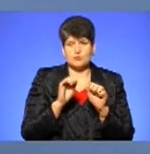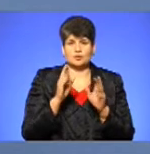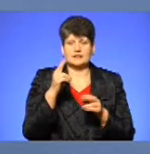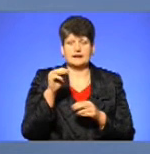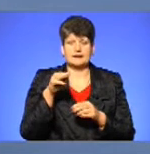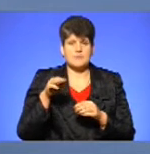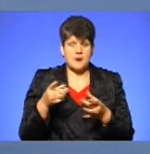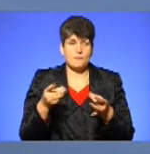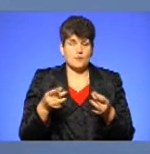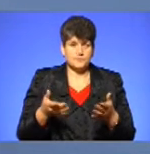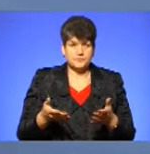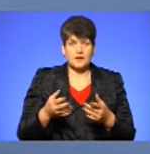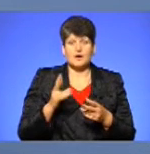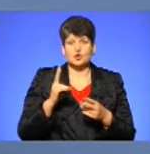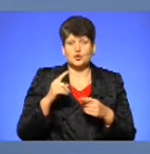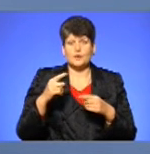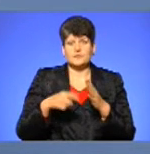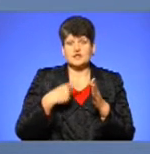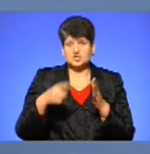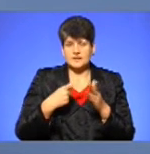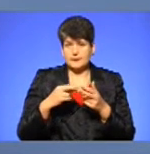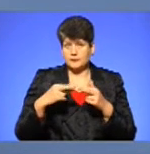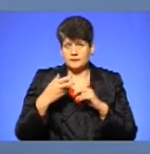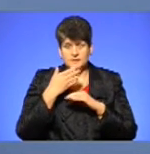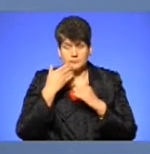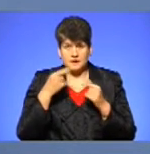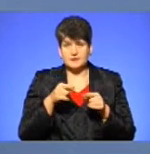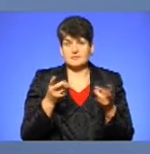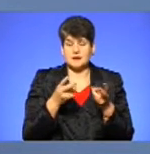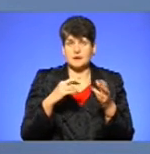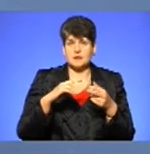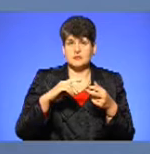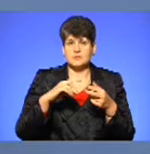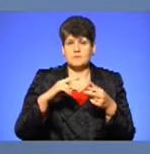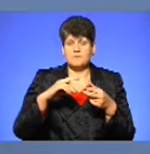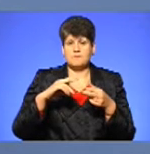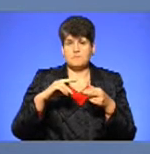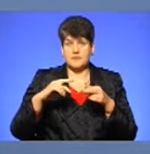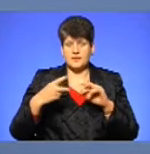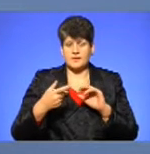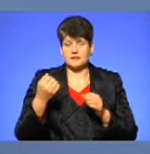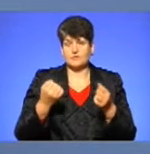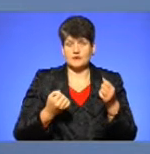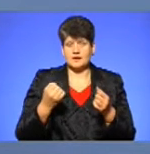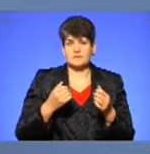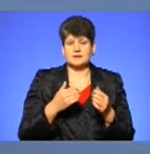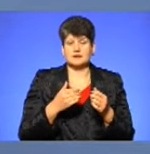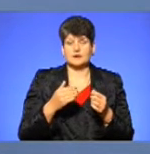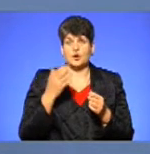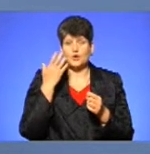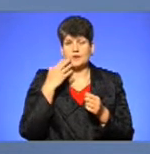Також гуму, хто не замінив, тобто, гуму потрібно заміняти для водіям при температури